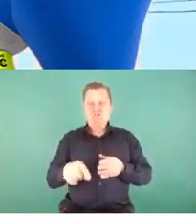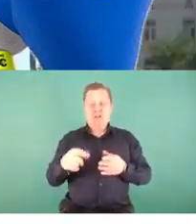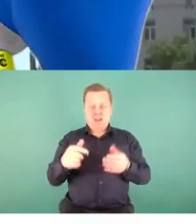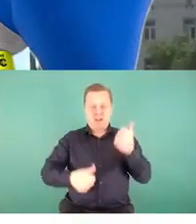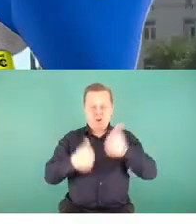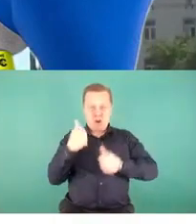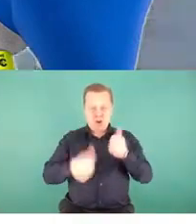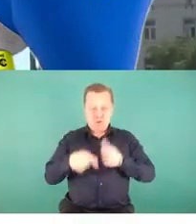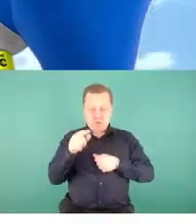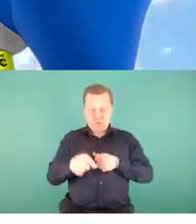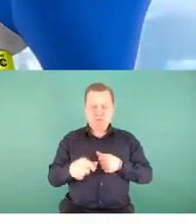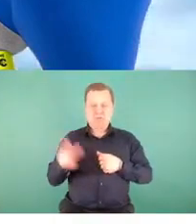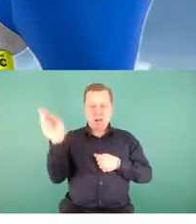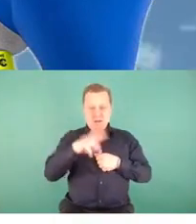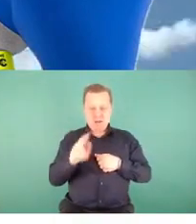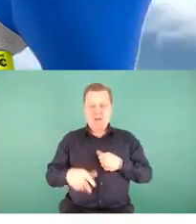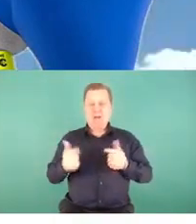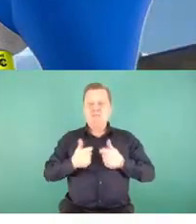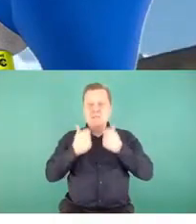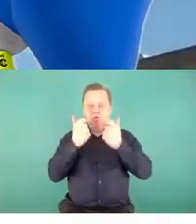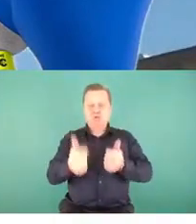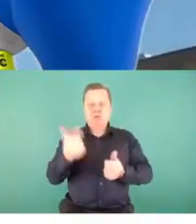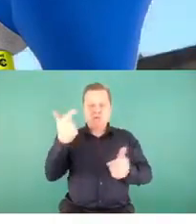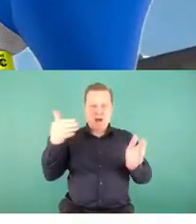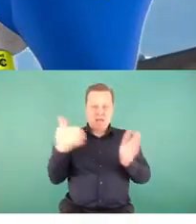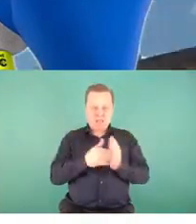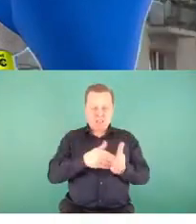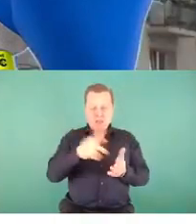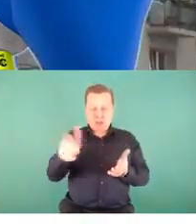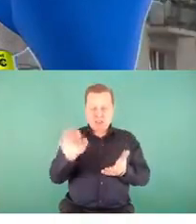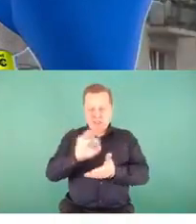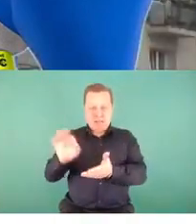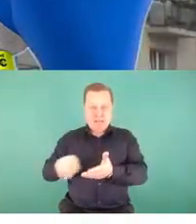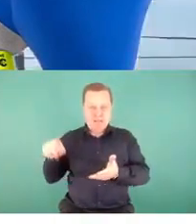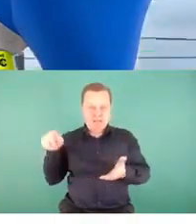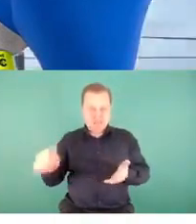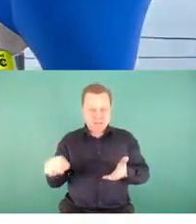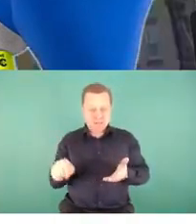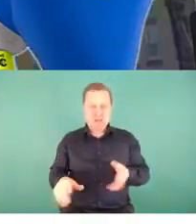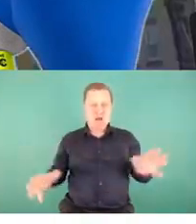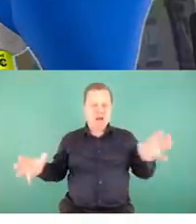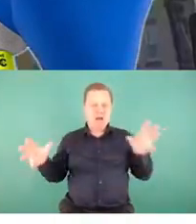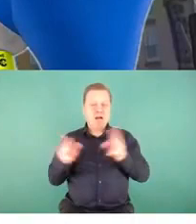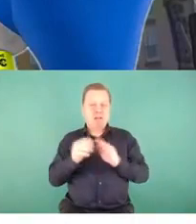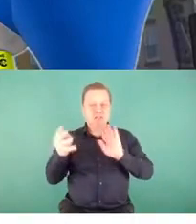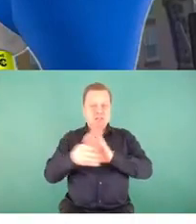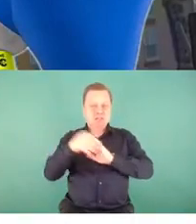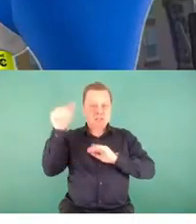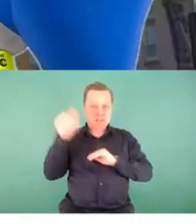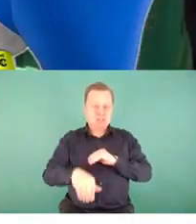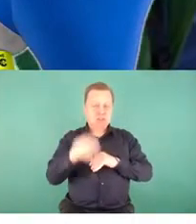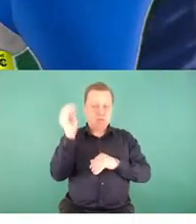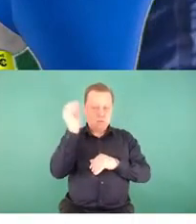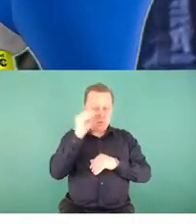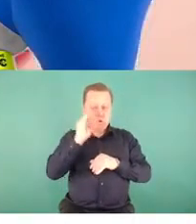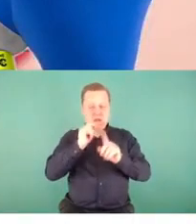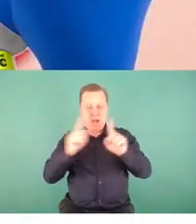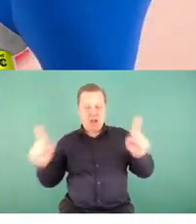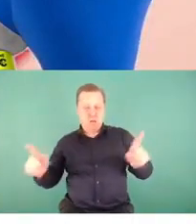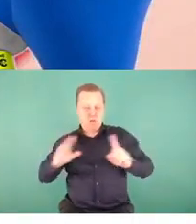niemal 2 tysiące prac, w powstanie których zaangażowanych było 19 tysięcy uczniów i nauczycieli.